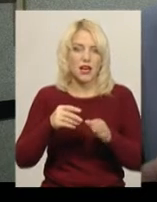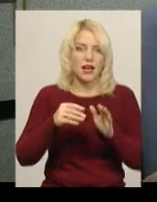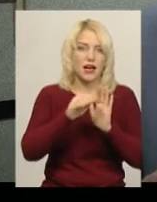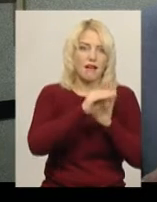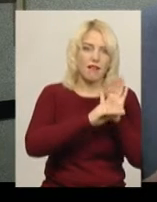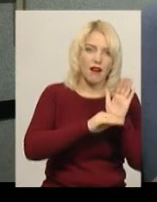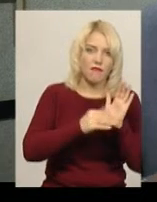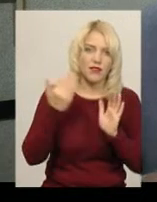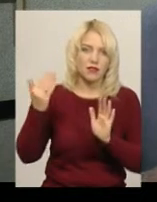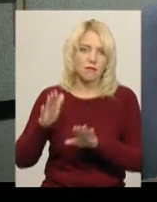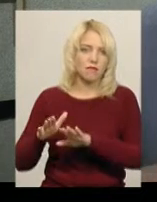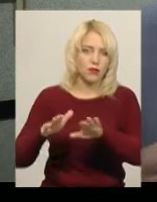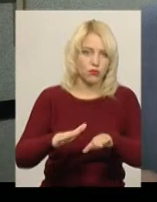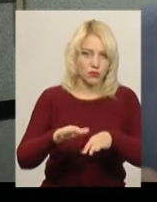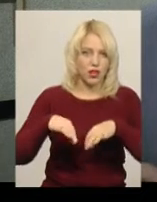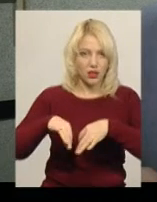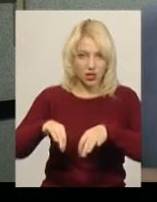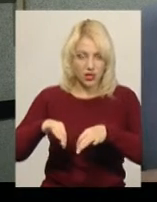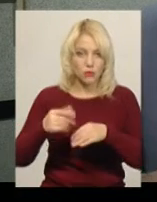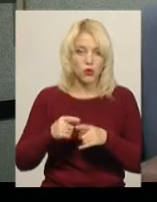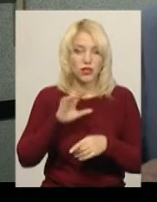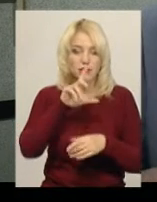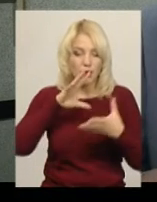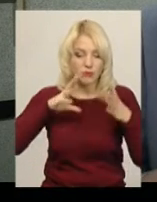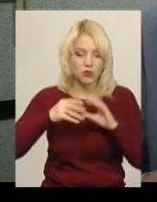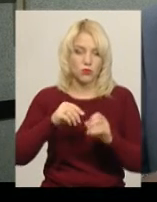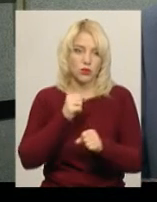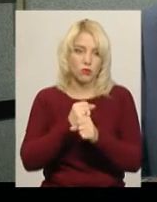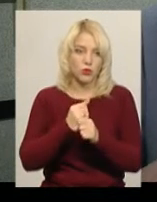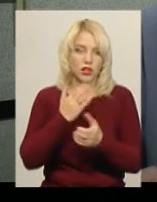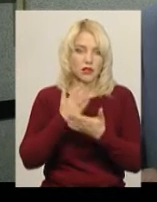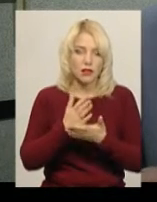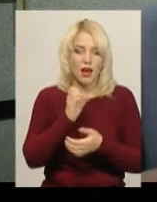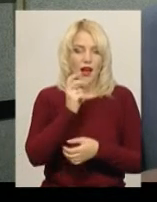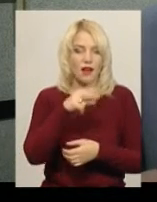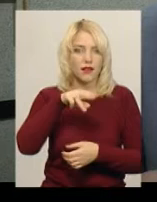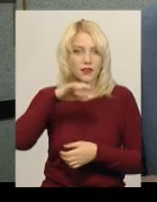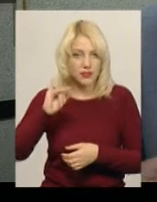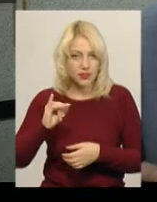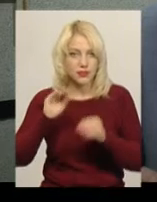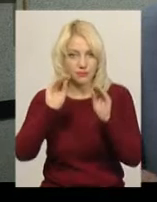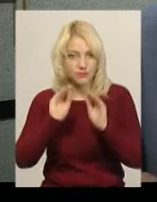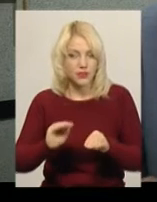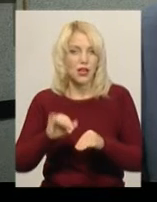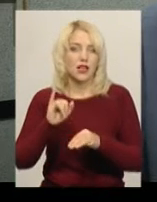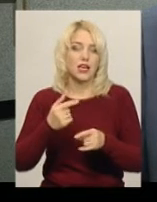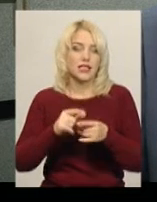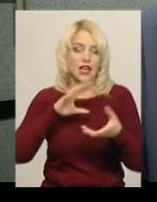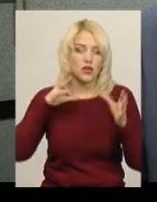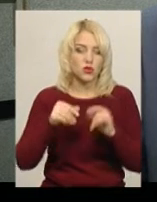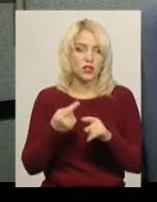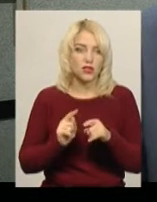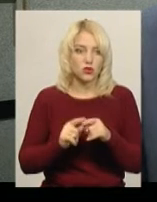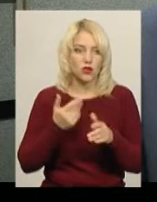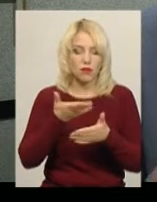І якраз за підсумками цієї роботи ми склали декілька актів і за результатами цього ми